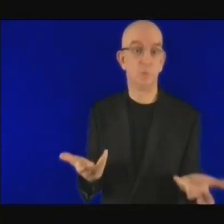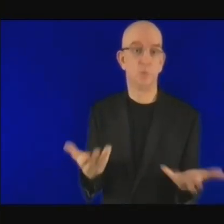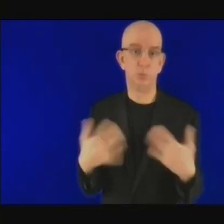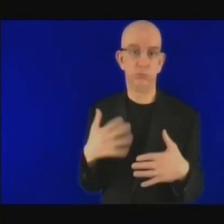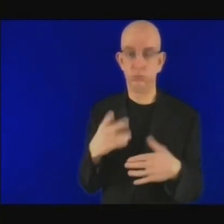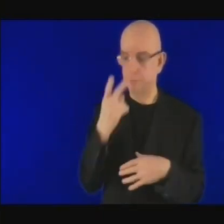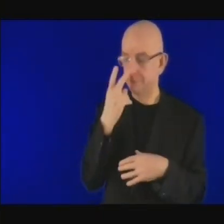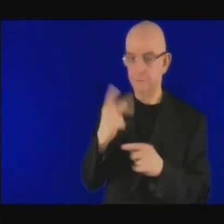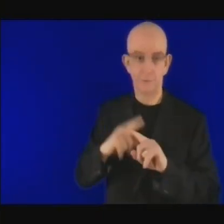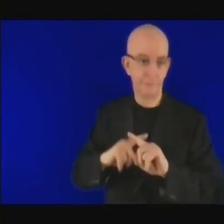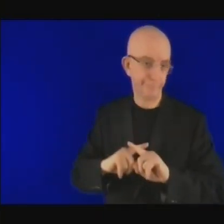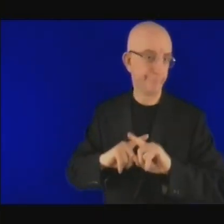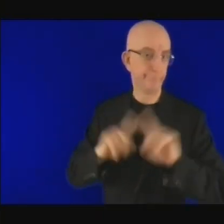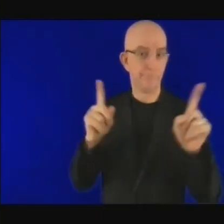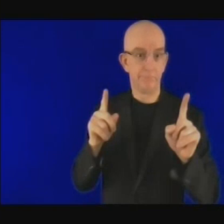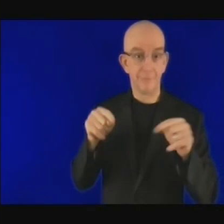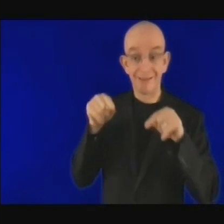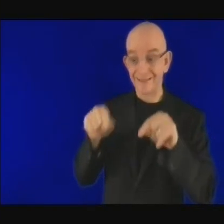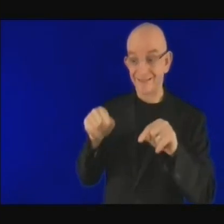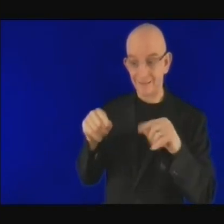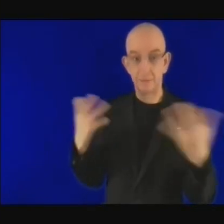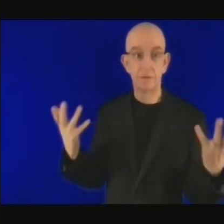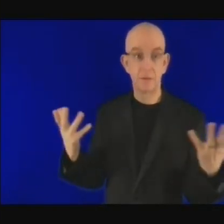Quelles en sont les conséquences